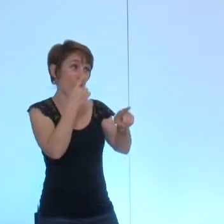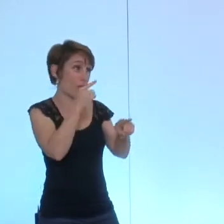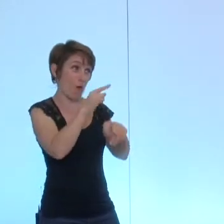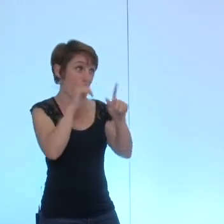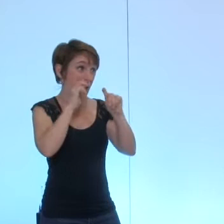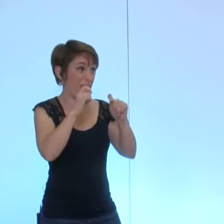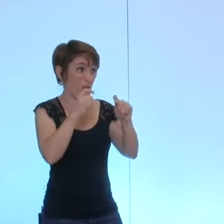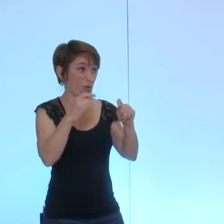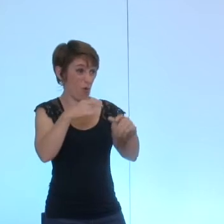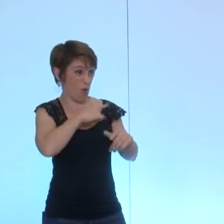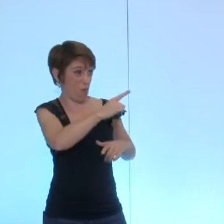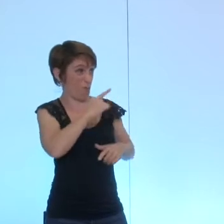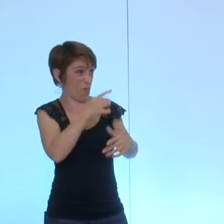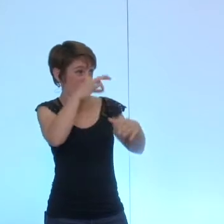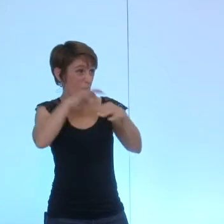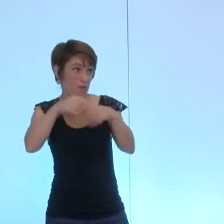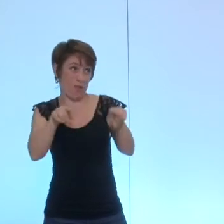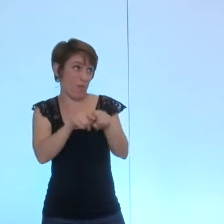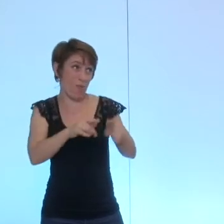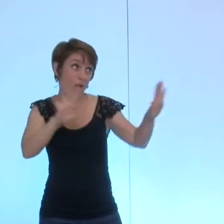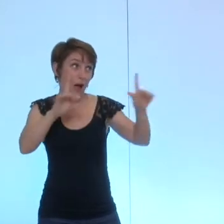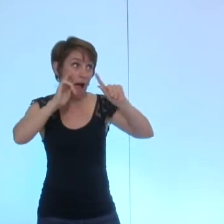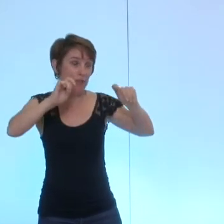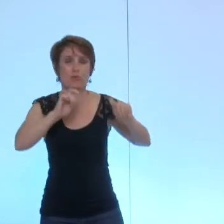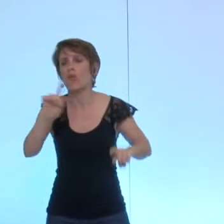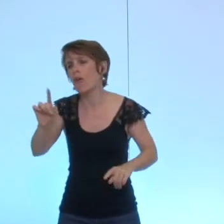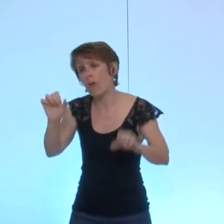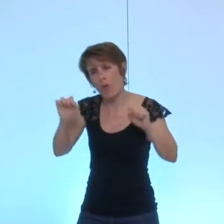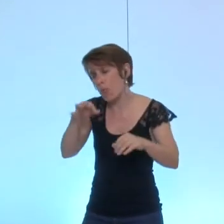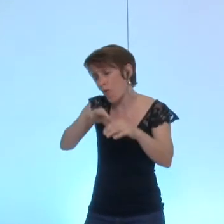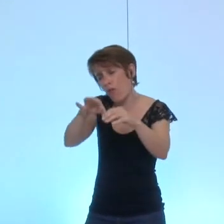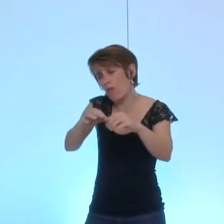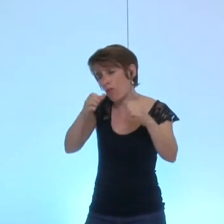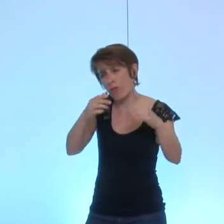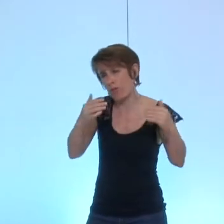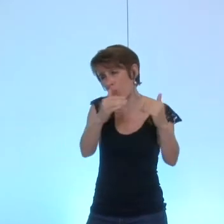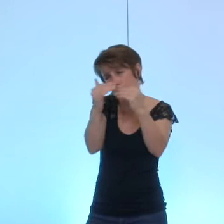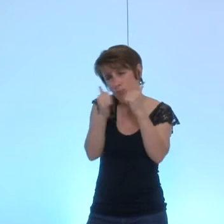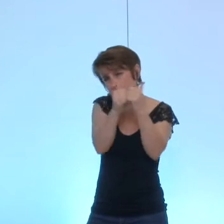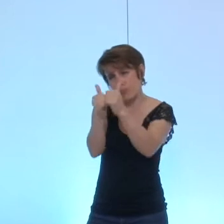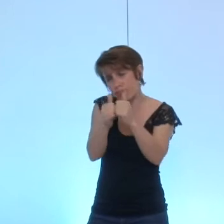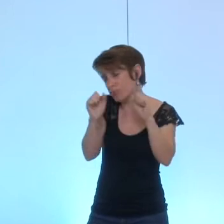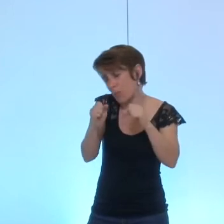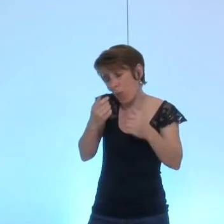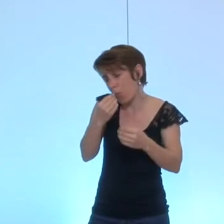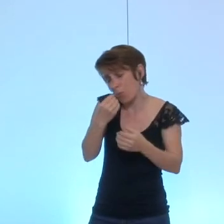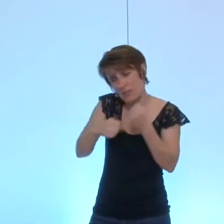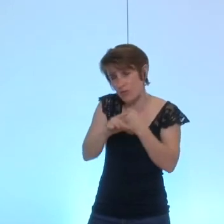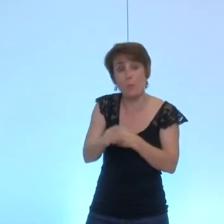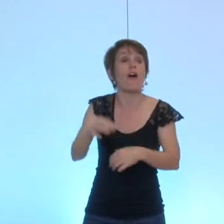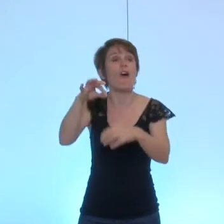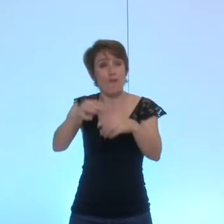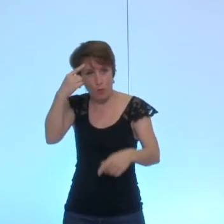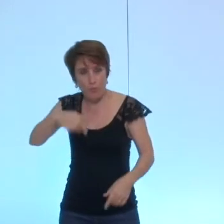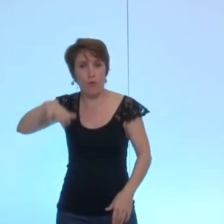on l'a fait à de nombreuses reprises monsieur Amici on aura sans doute l'occasion de le refaire c'est pas quelque chose qui nous gêne donc qui est pour le groupe UMP